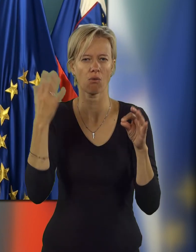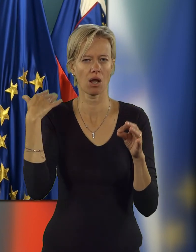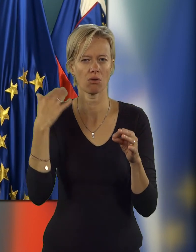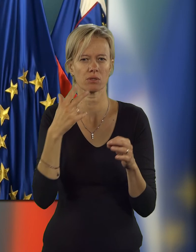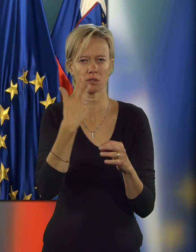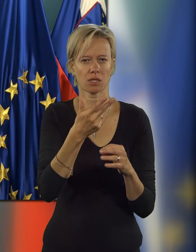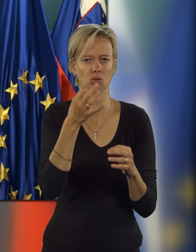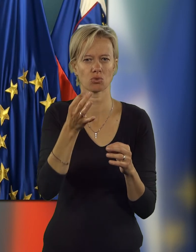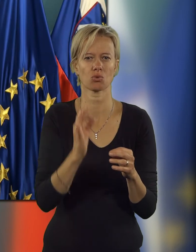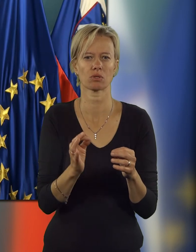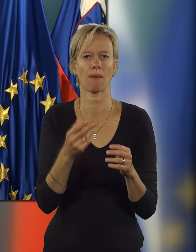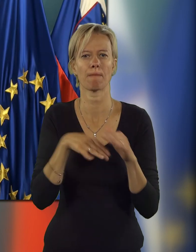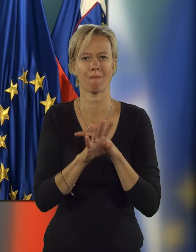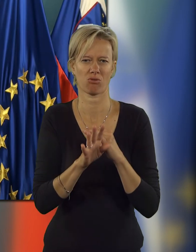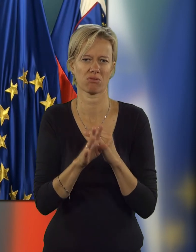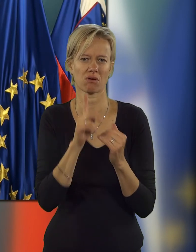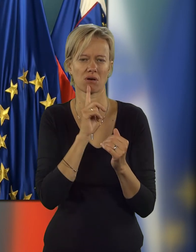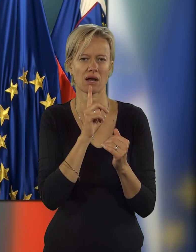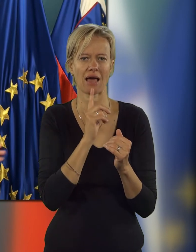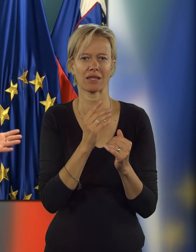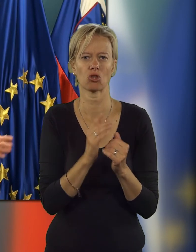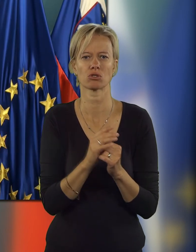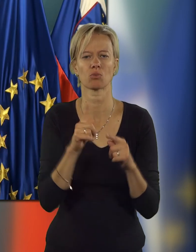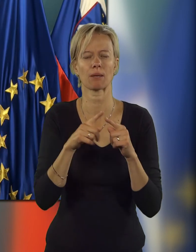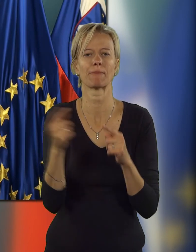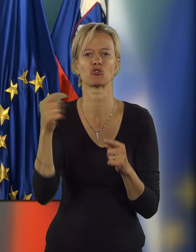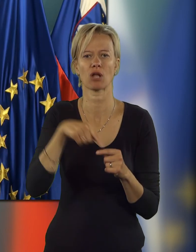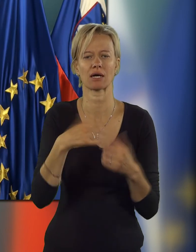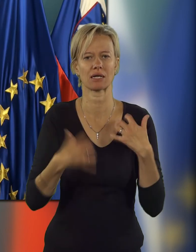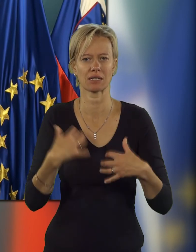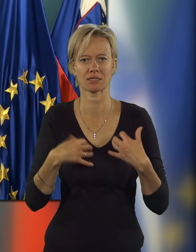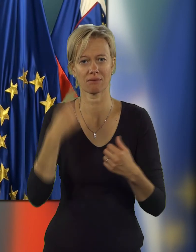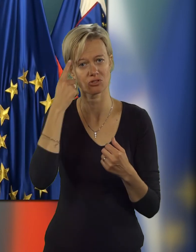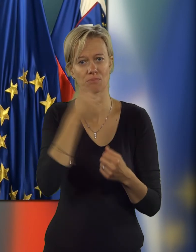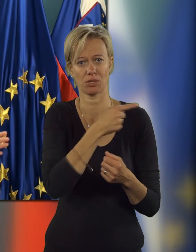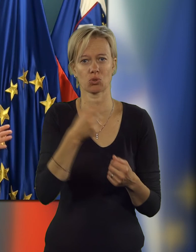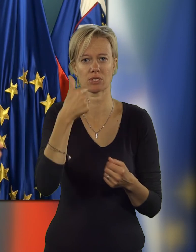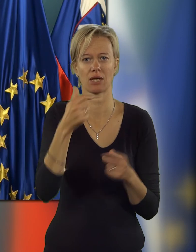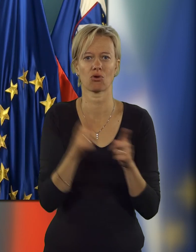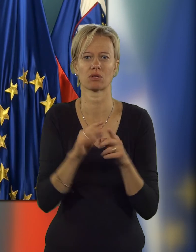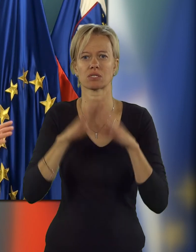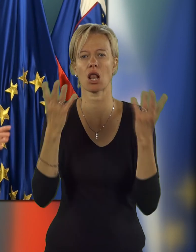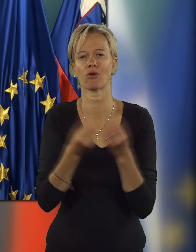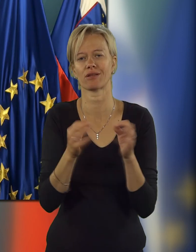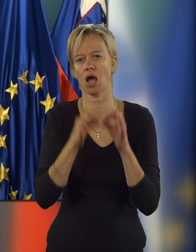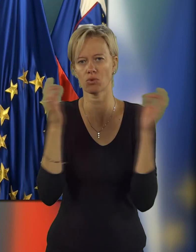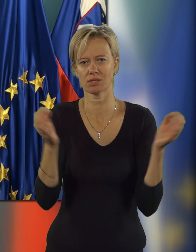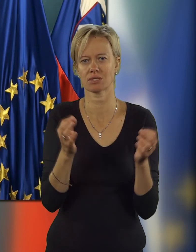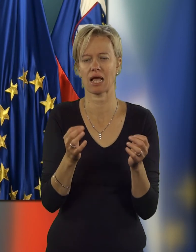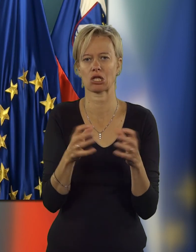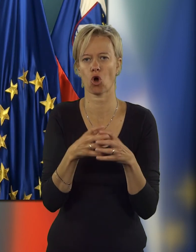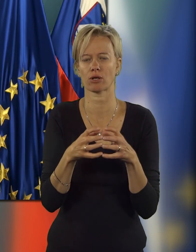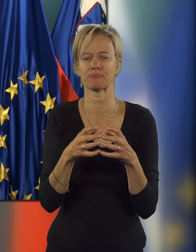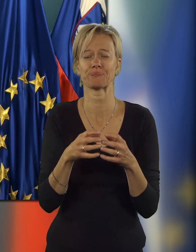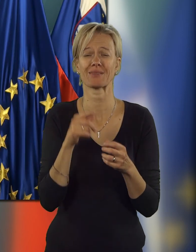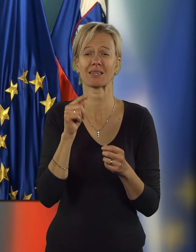normativo in se je ugotavljala takrat 30 odstotna podhranjenost. Veste, da je potem kriza prišla, da smo bili na minusena tako kot celotni